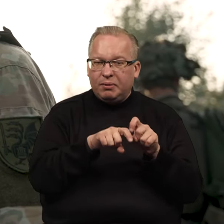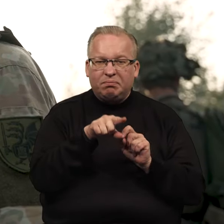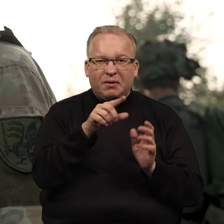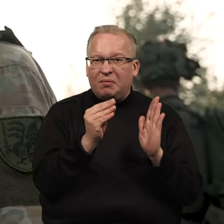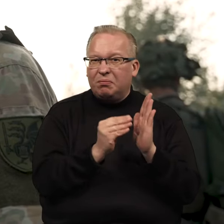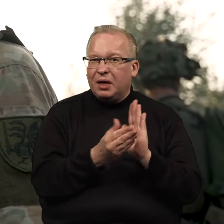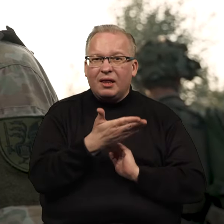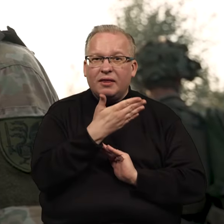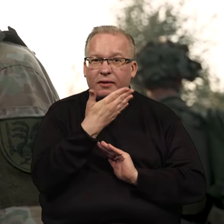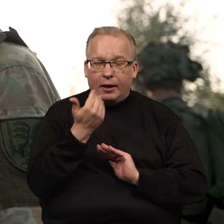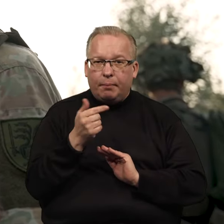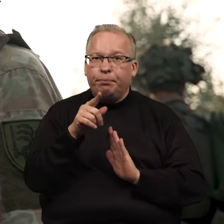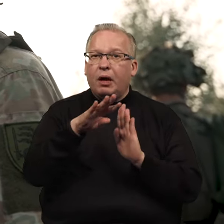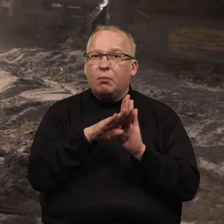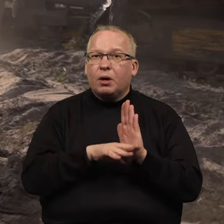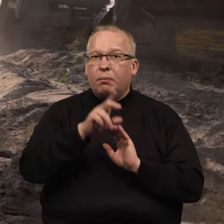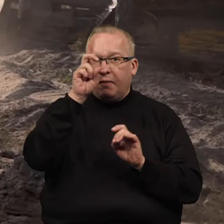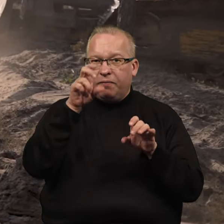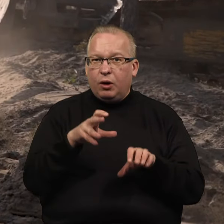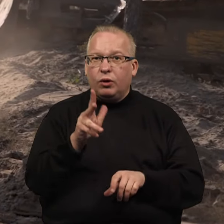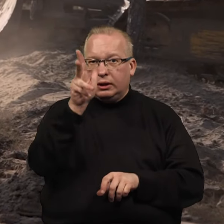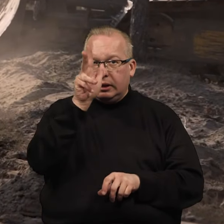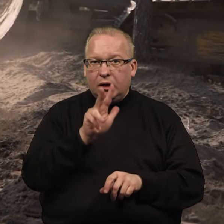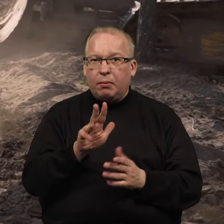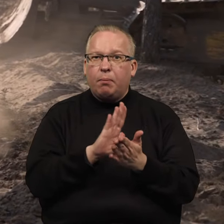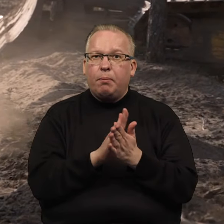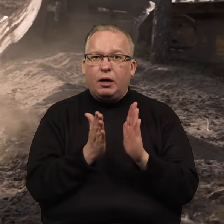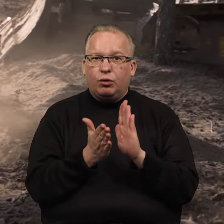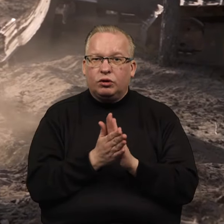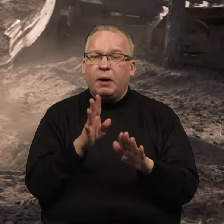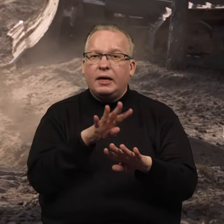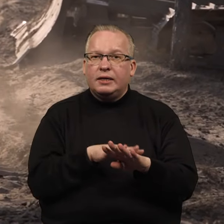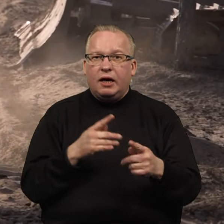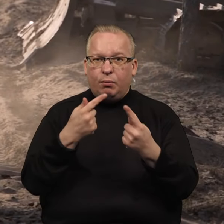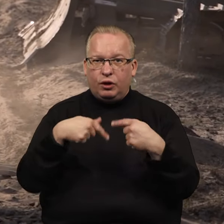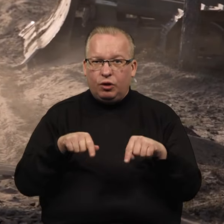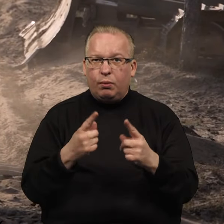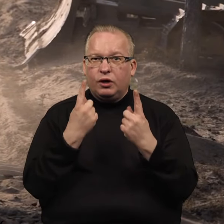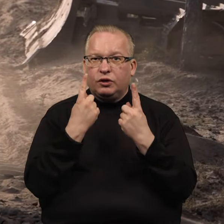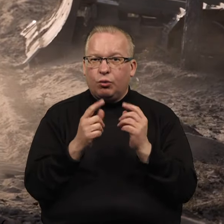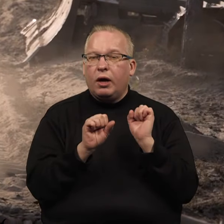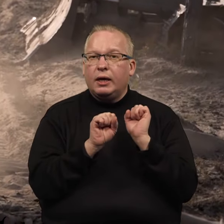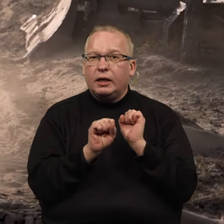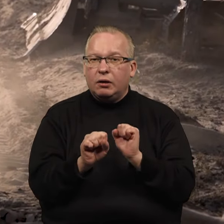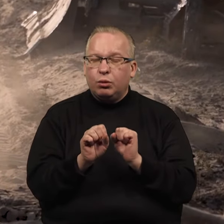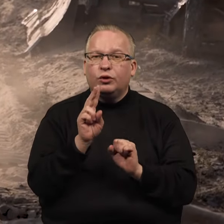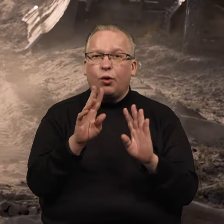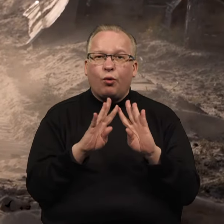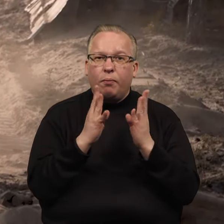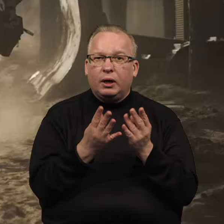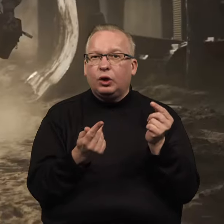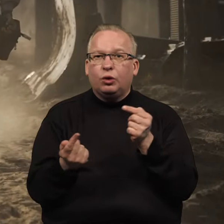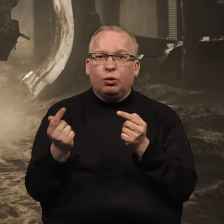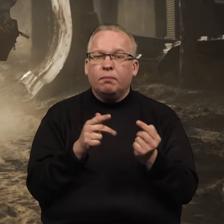Seimui priemus šią programą vyriausybė per tris mėnesius turi parengti su Seimo nacionalinio saugumo ir gynybos komitetu suderinti